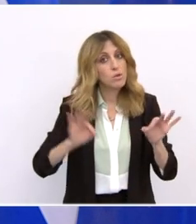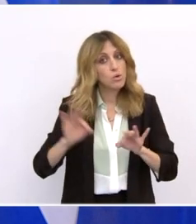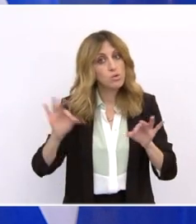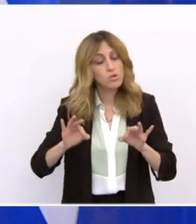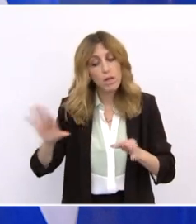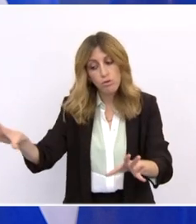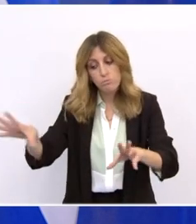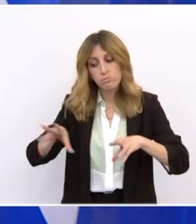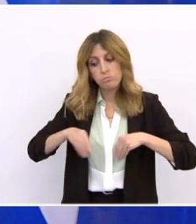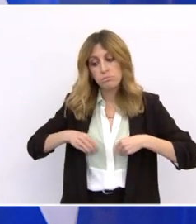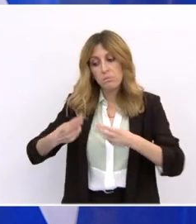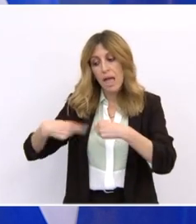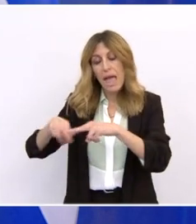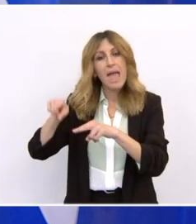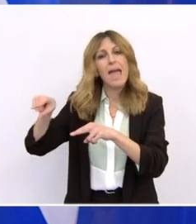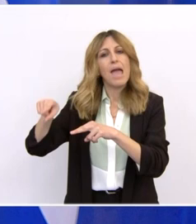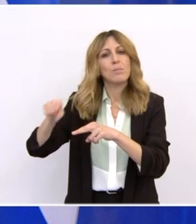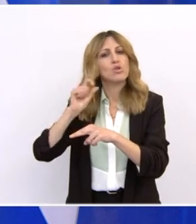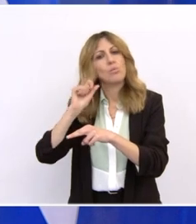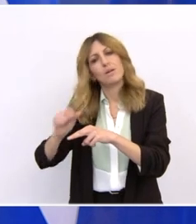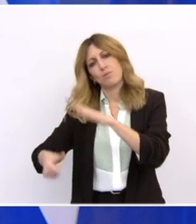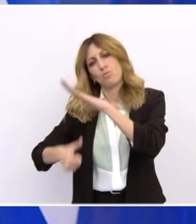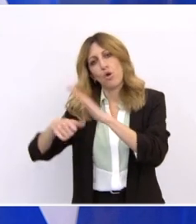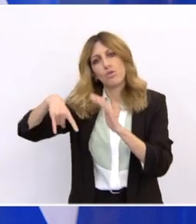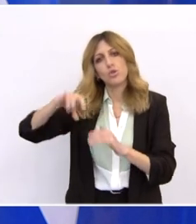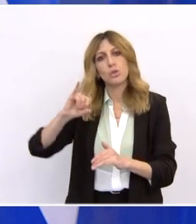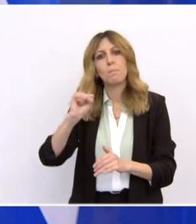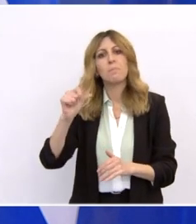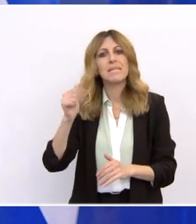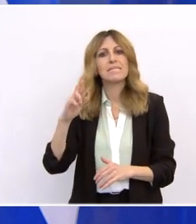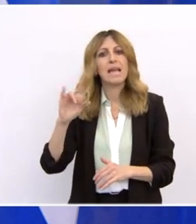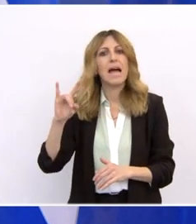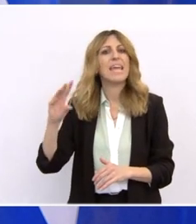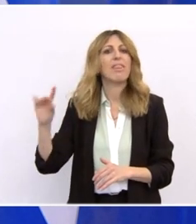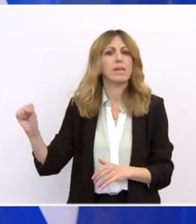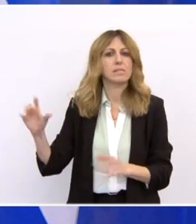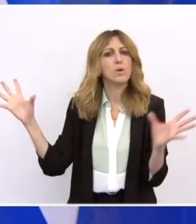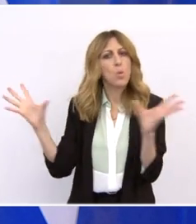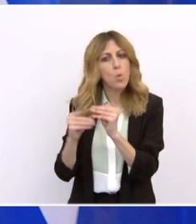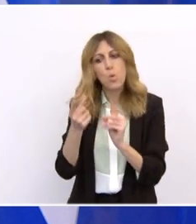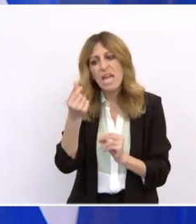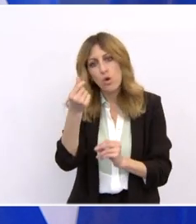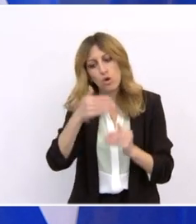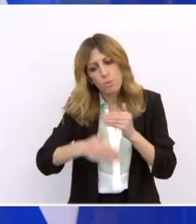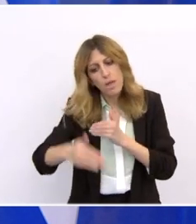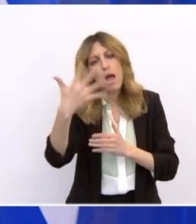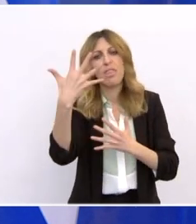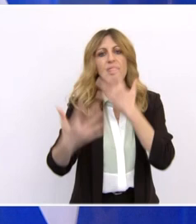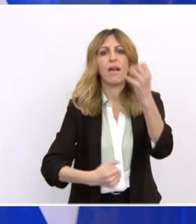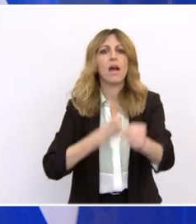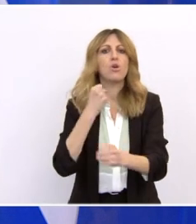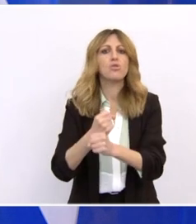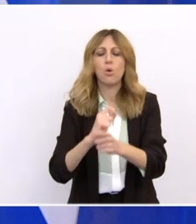που καθορίζουν τον οδικό άξονα για την πορεία της οικονομίας μας για την επόμενη δεκαετία. Γιατί οι